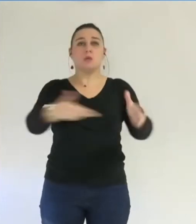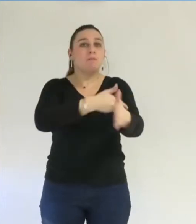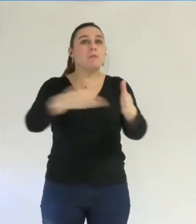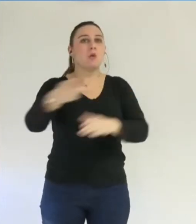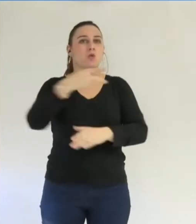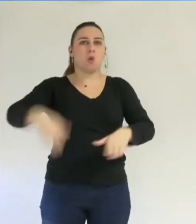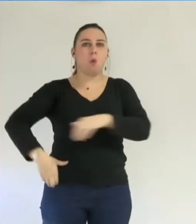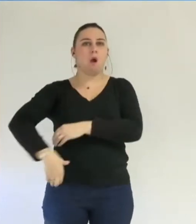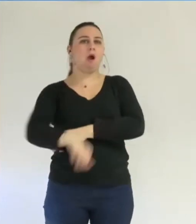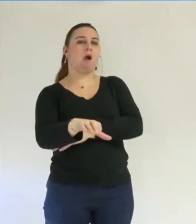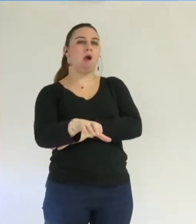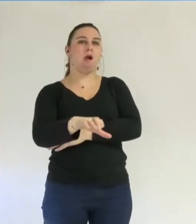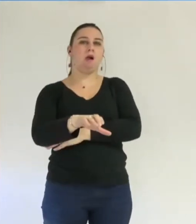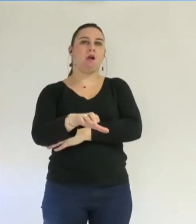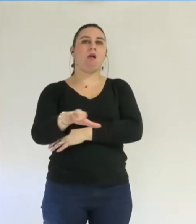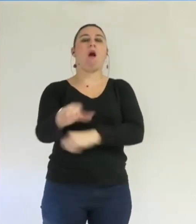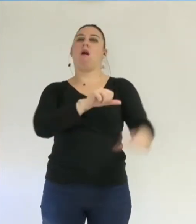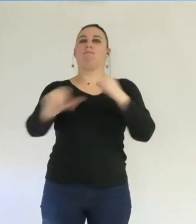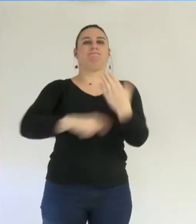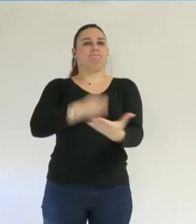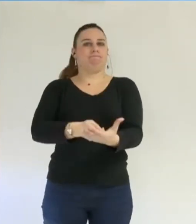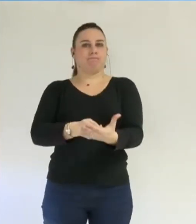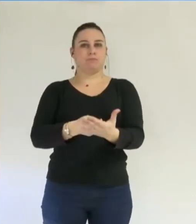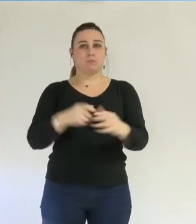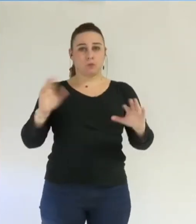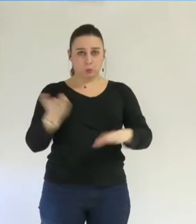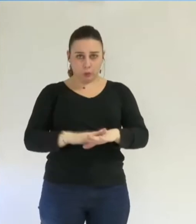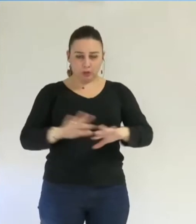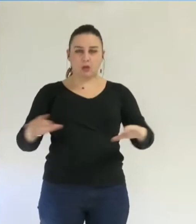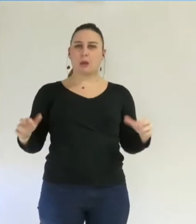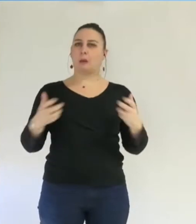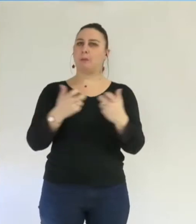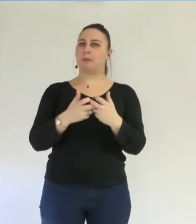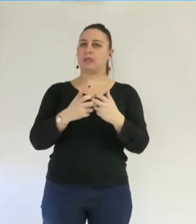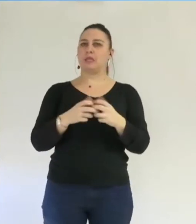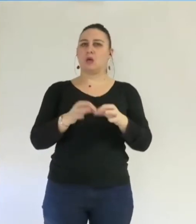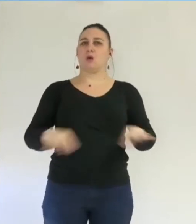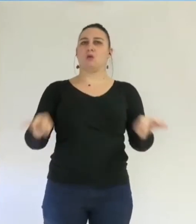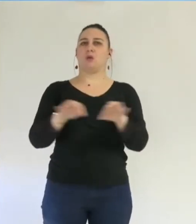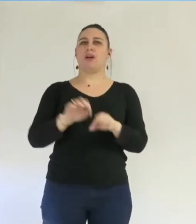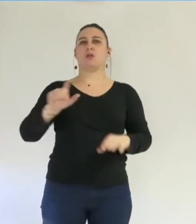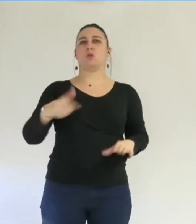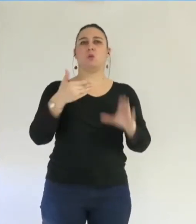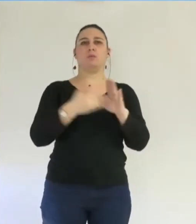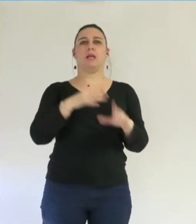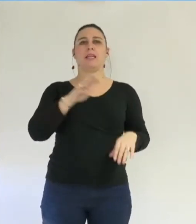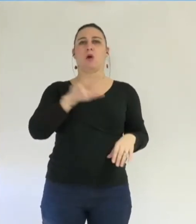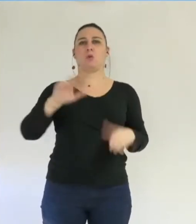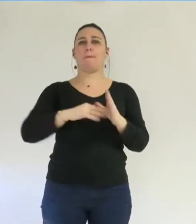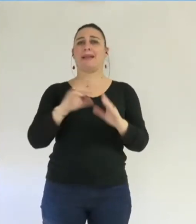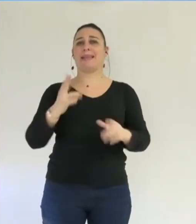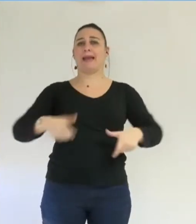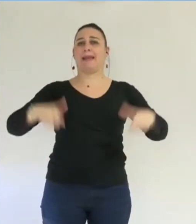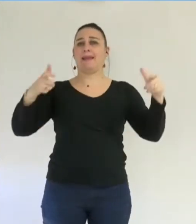'euros alors que le prix était basé sur une surface de 12 043 m² alors qu'en